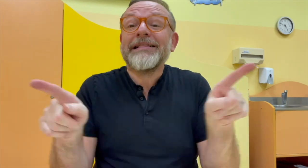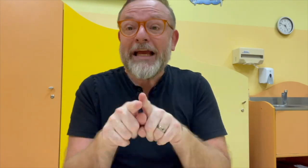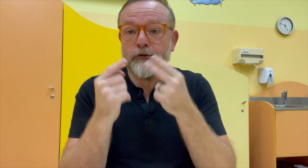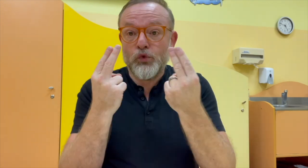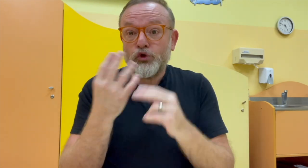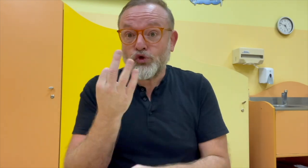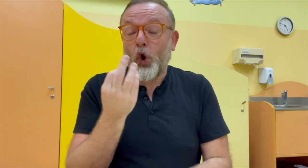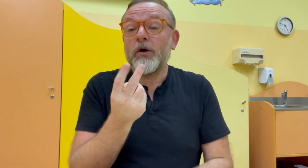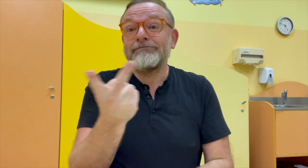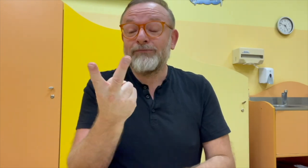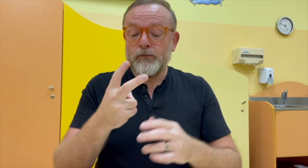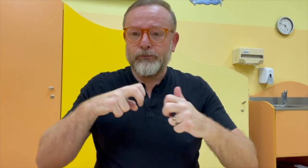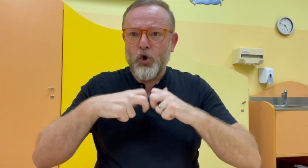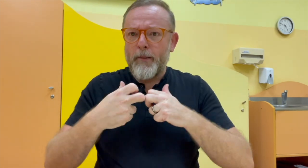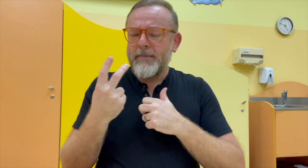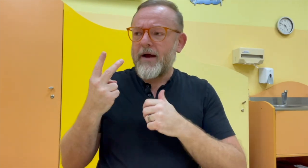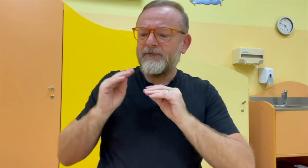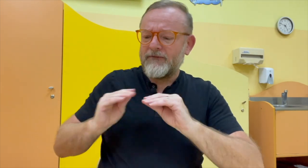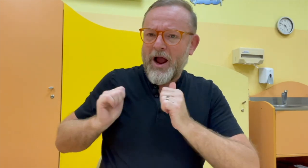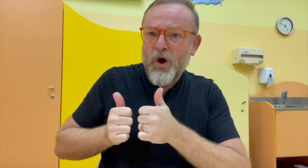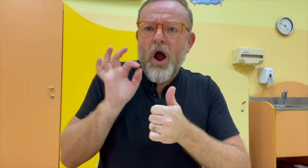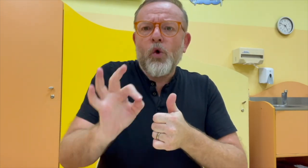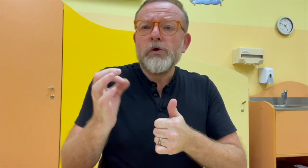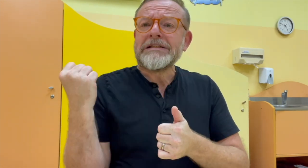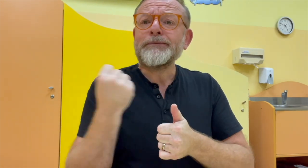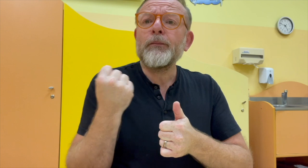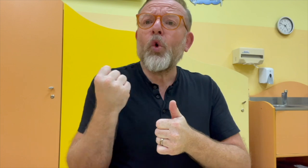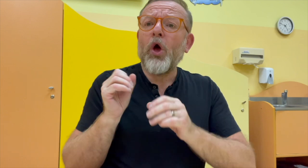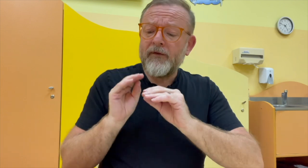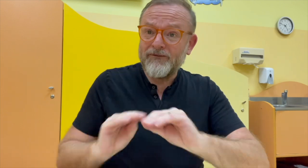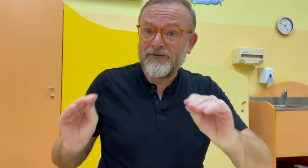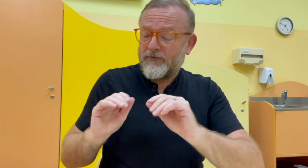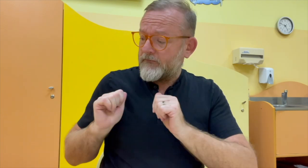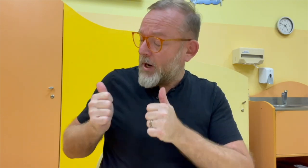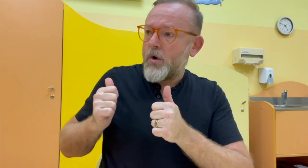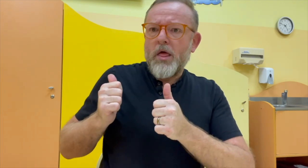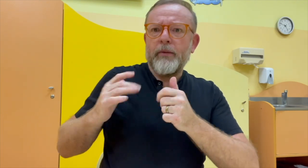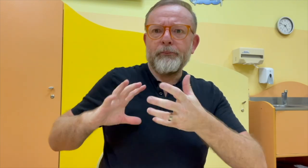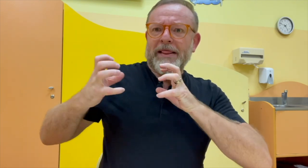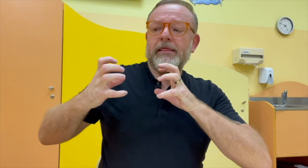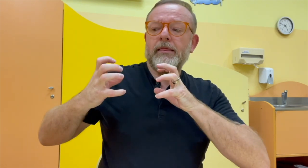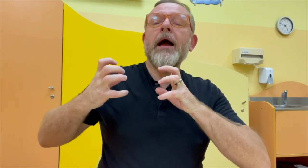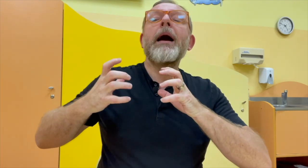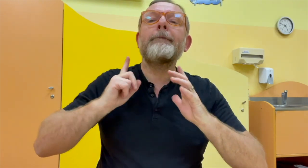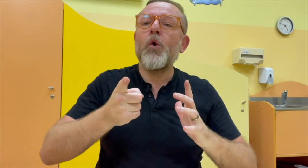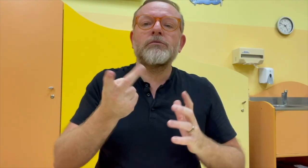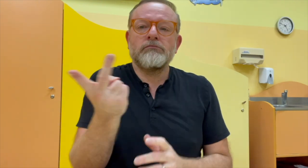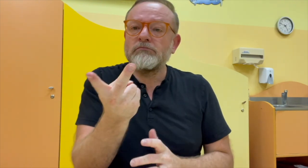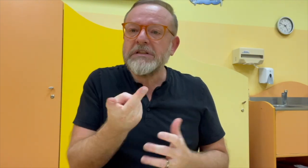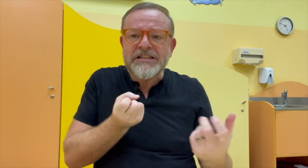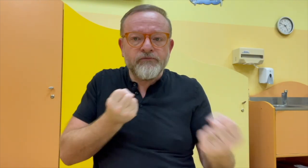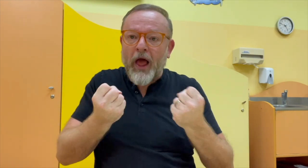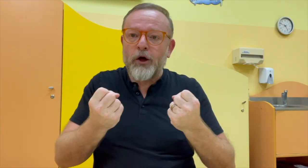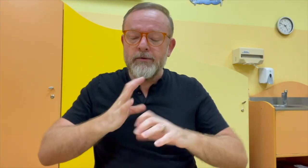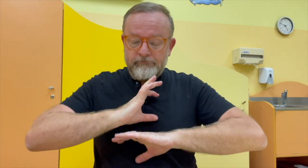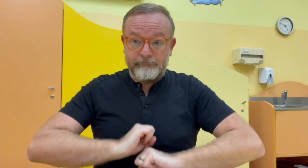aby ty informace zůstávaly v tom týmu a byli vstřícné k obum pedagogům. Může se stát,